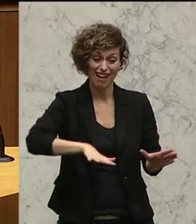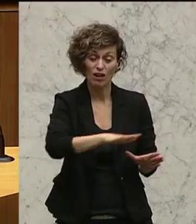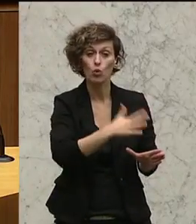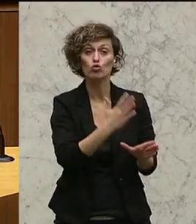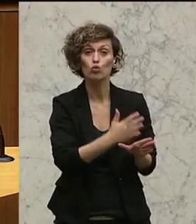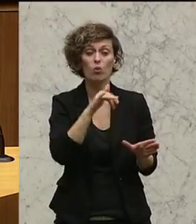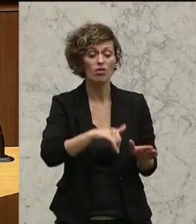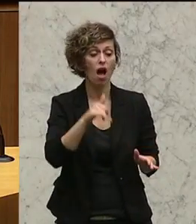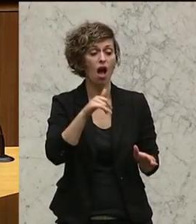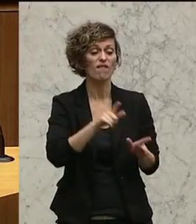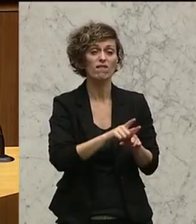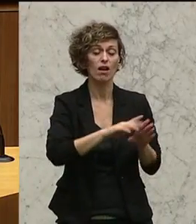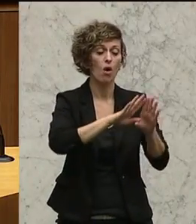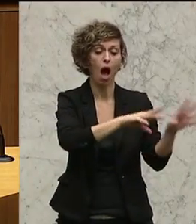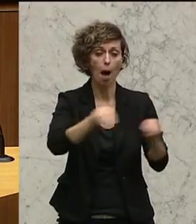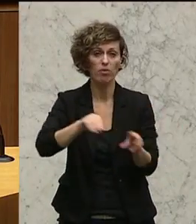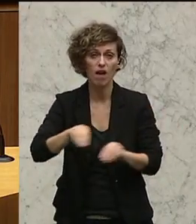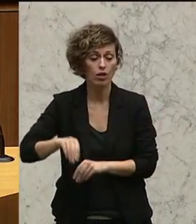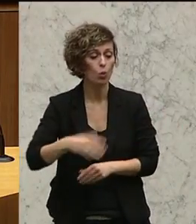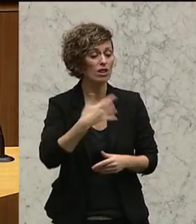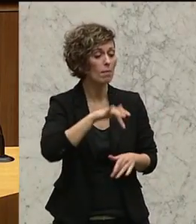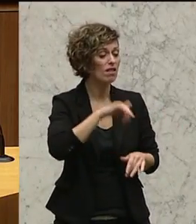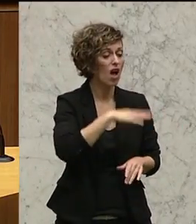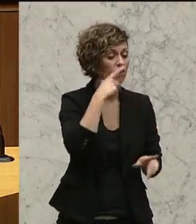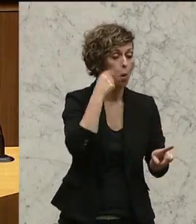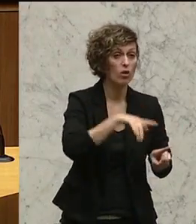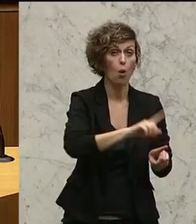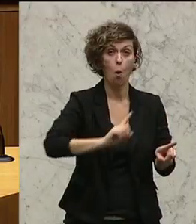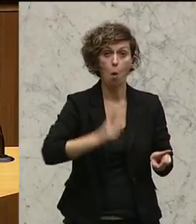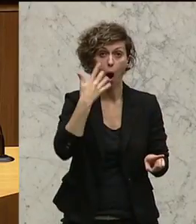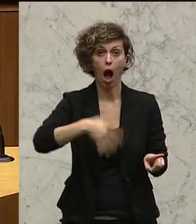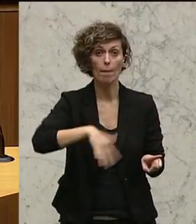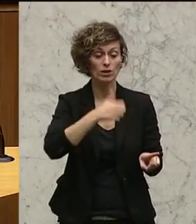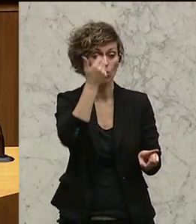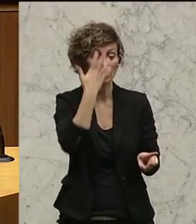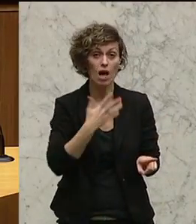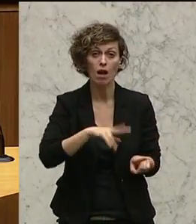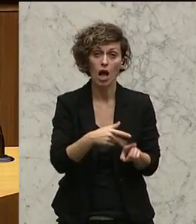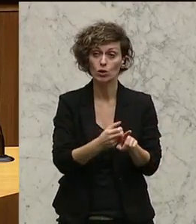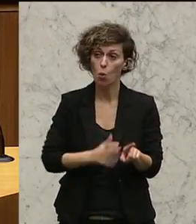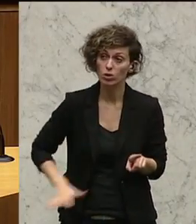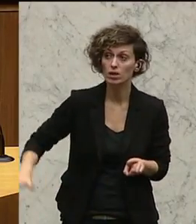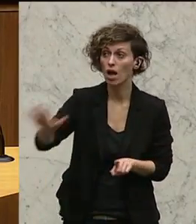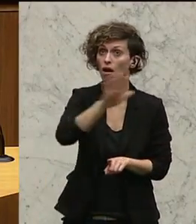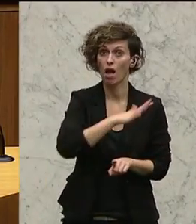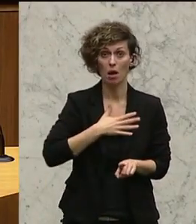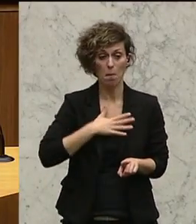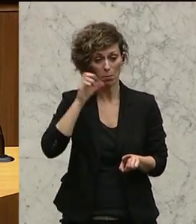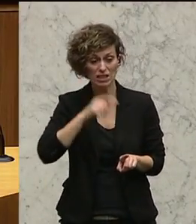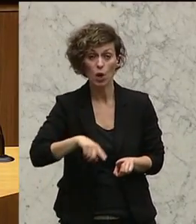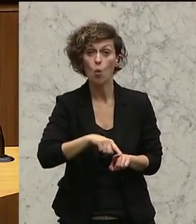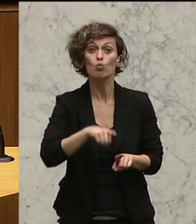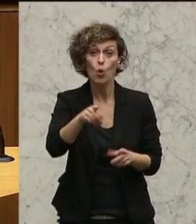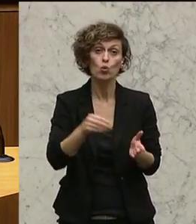kämpft, die heute schon eine der höchsten Arbeitslosenzahlen in Österreich hat mit unserem Bezirk. Und dort